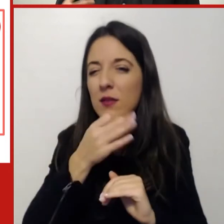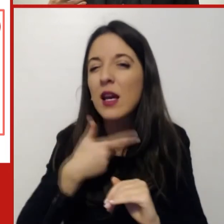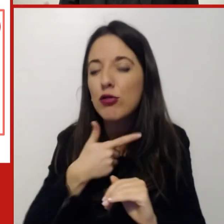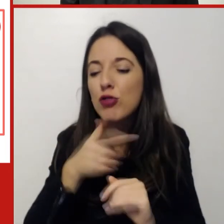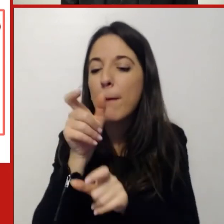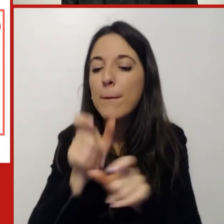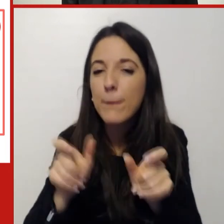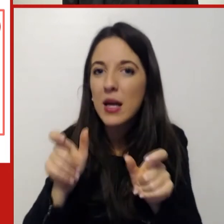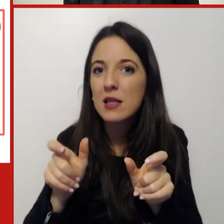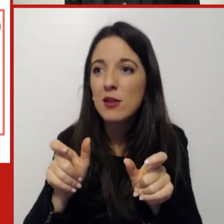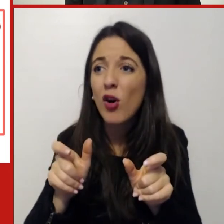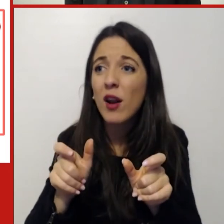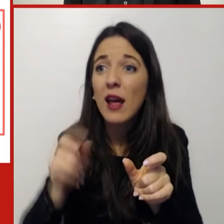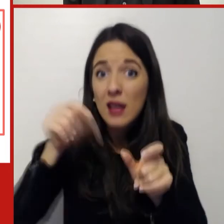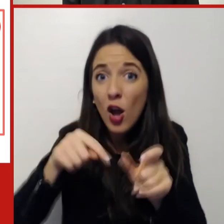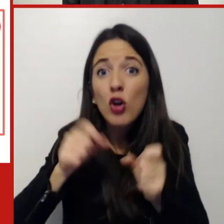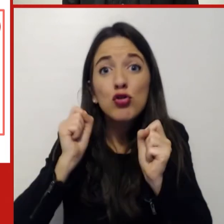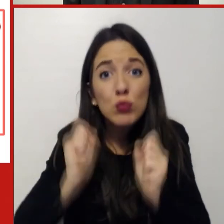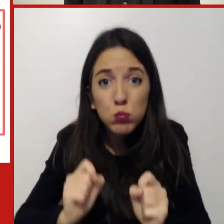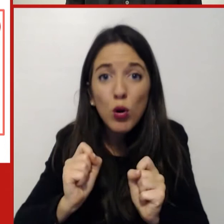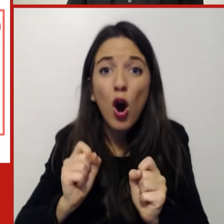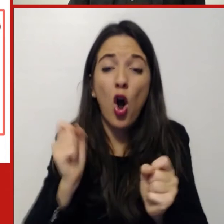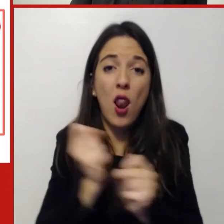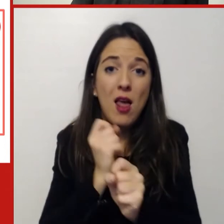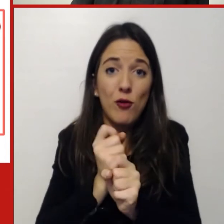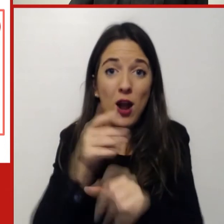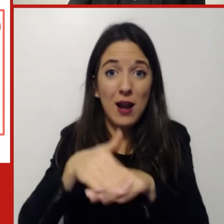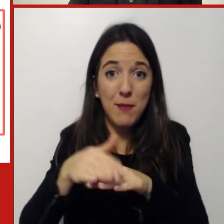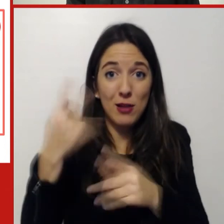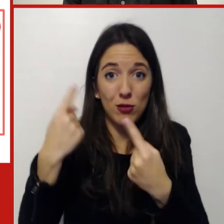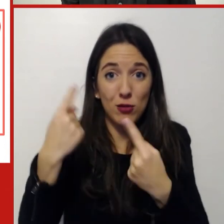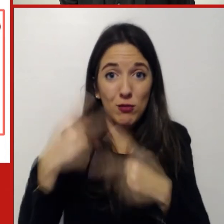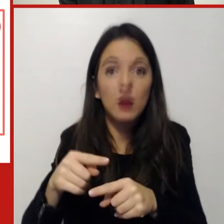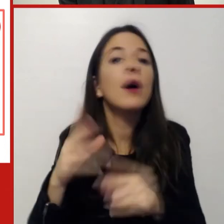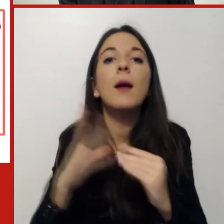oggi potrebbero lavorare in modo diverso e non lo fanno questo che cosa vuol dire